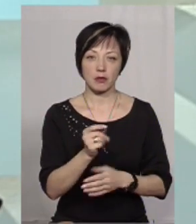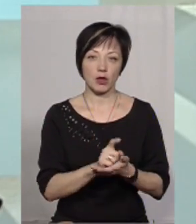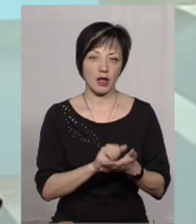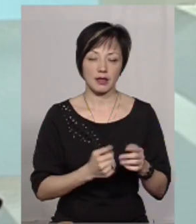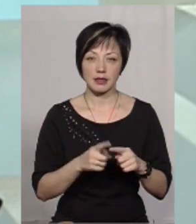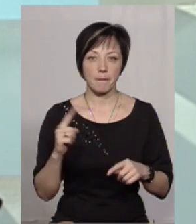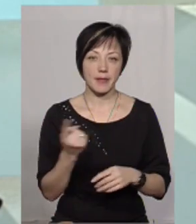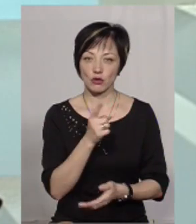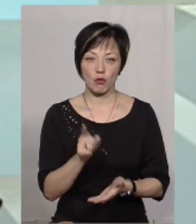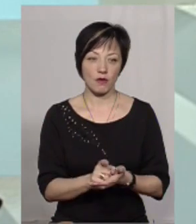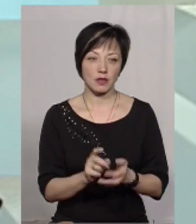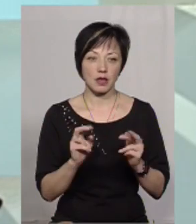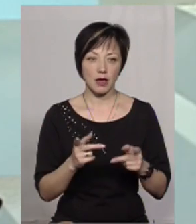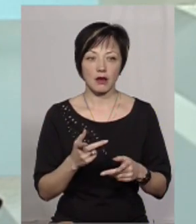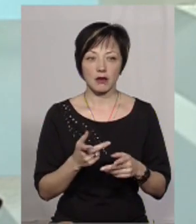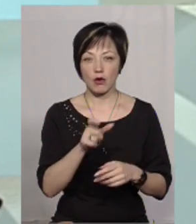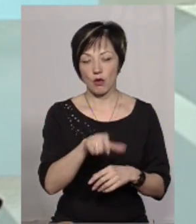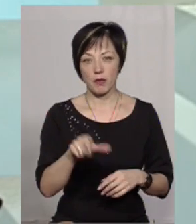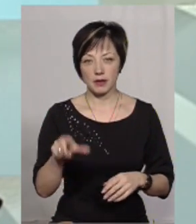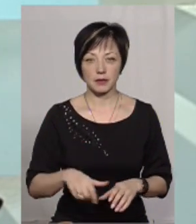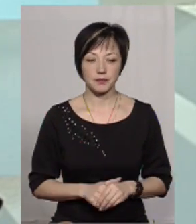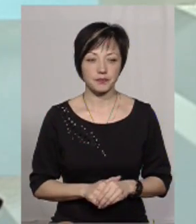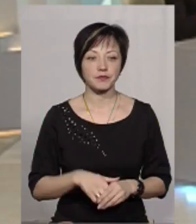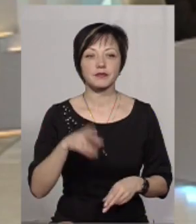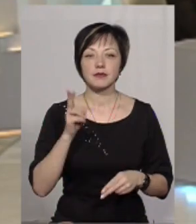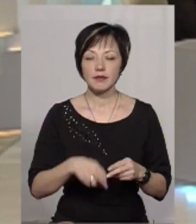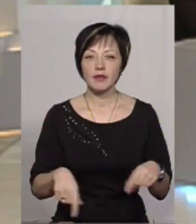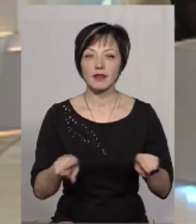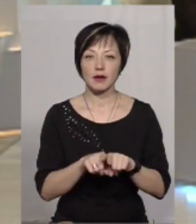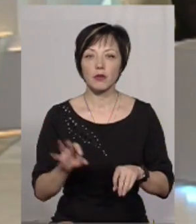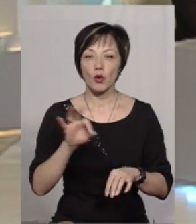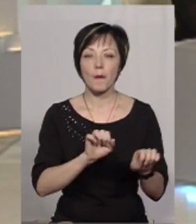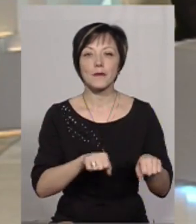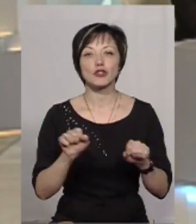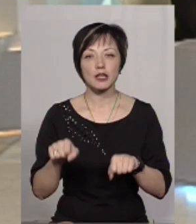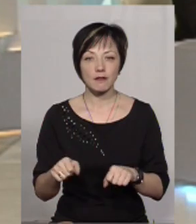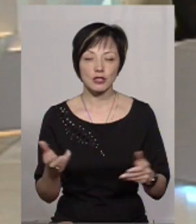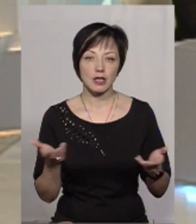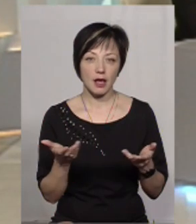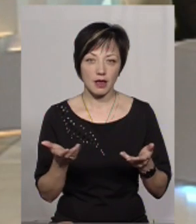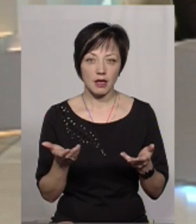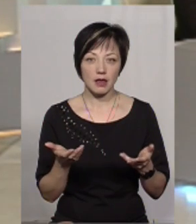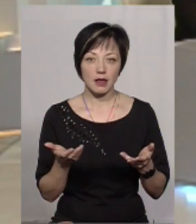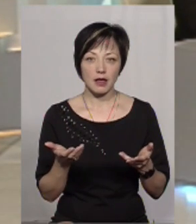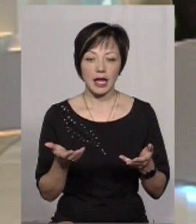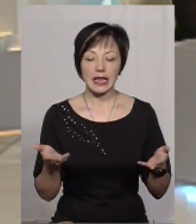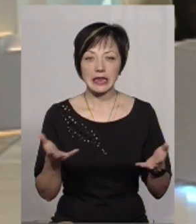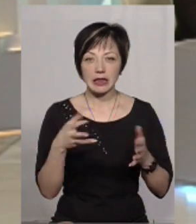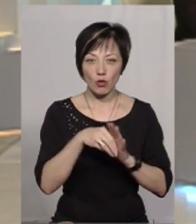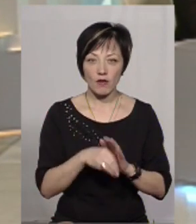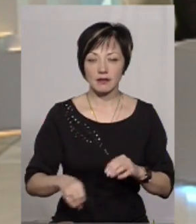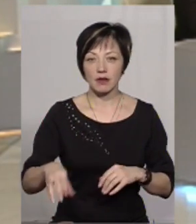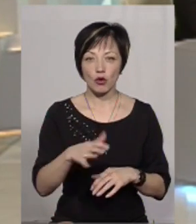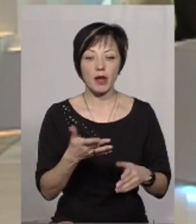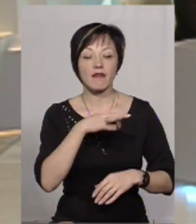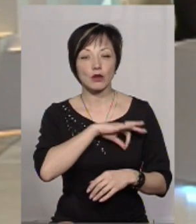податки. І це наш перший обов'язок як громадян. І на завершення, все ж таки, про можливості, можливості інтегруватися в